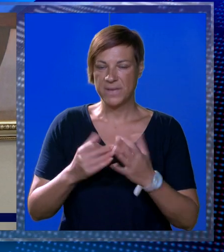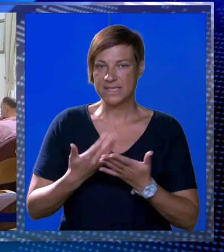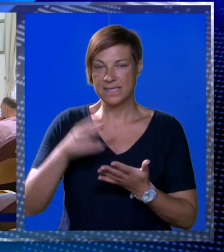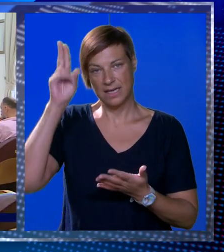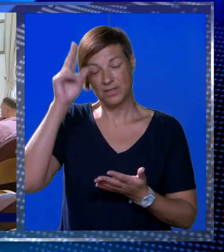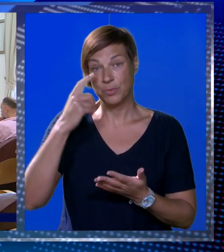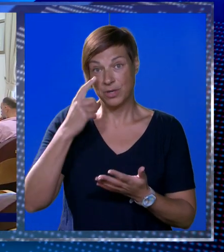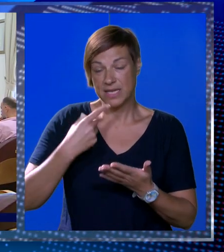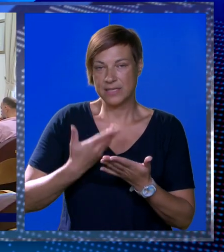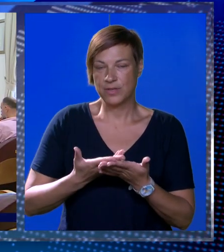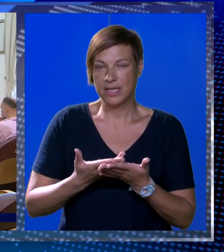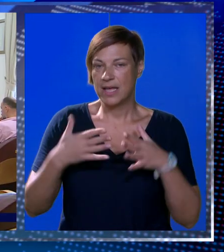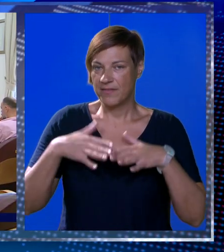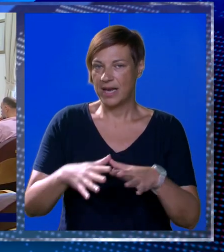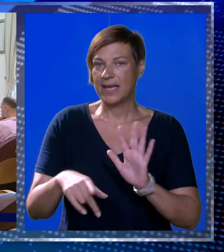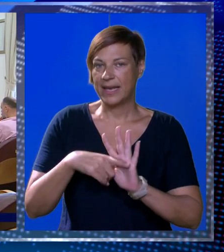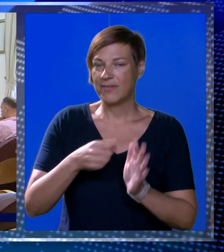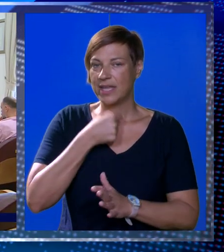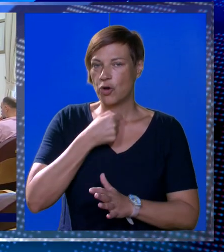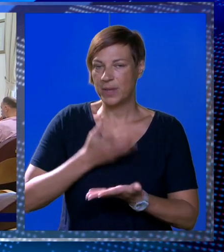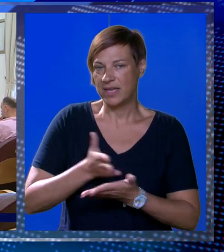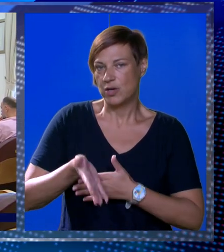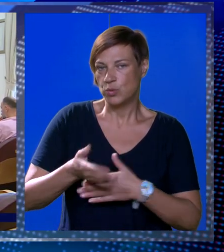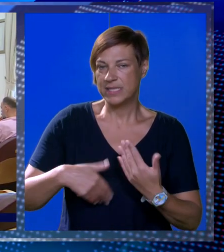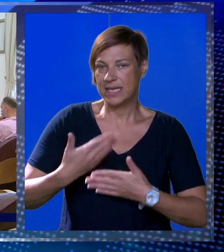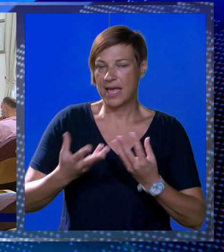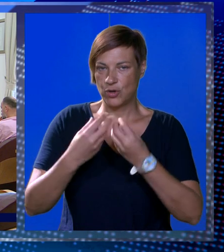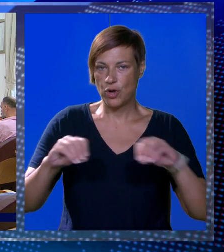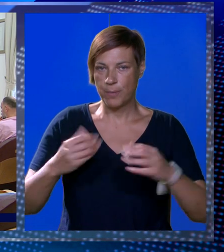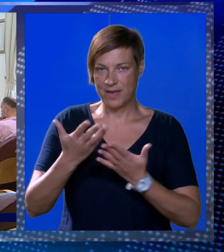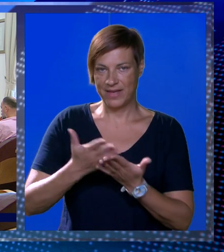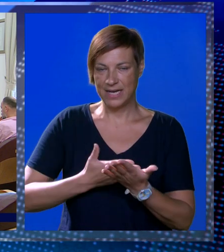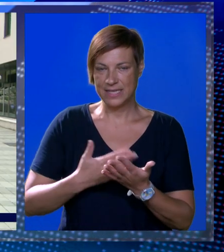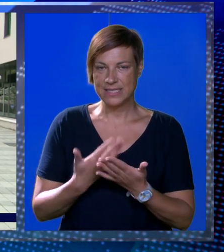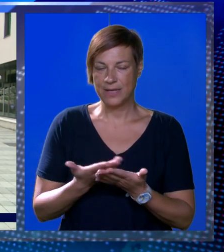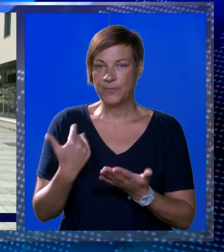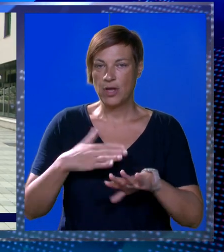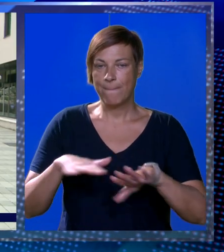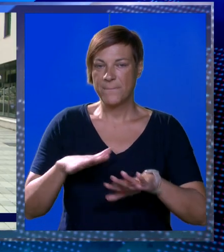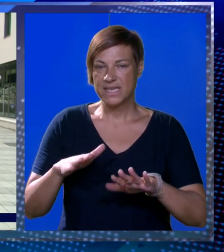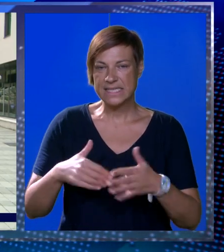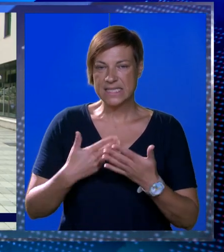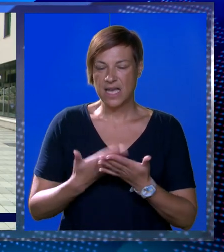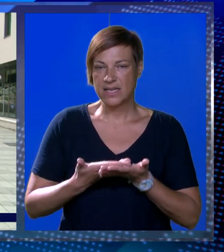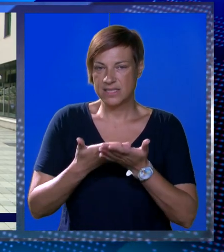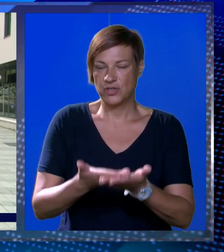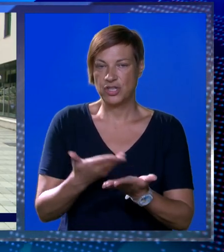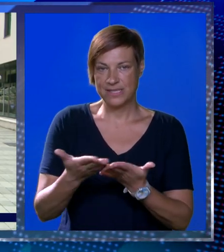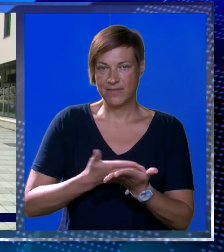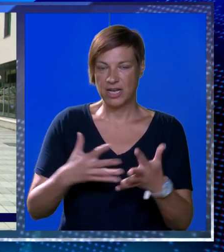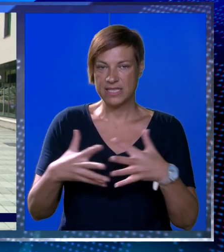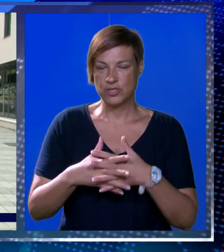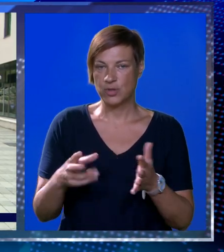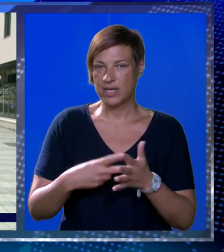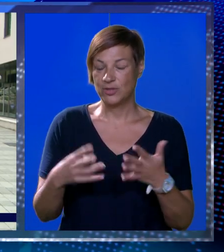kao da je mogao naslutiti kakva će lavina negativnih komentara uslijediti nakon objave liste. To je ministarstvo dostavilo